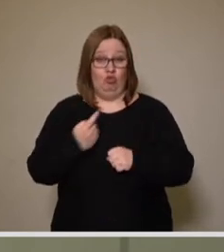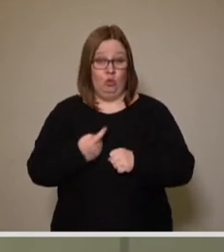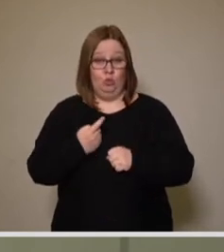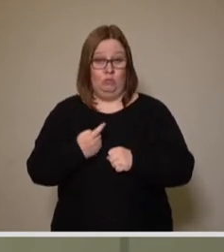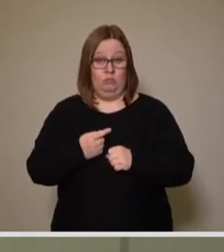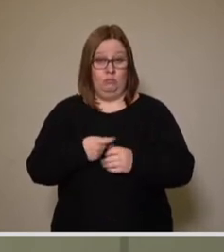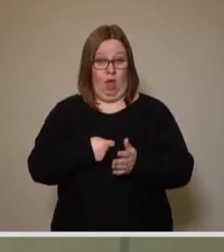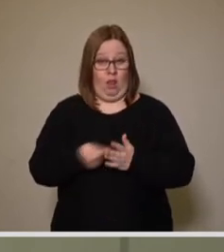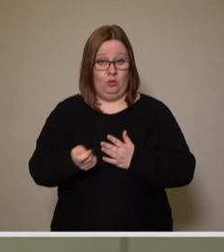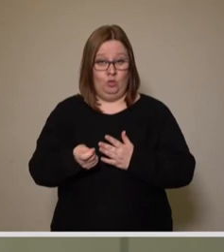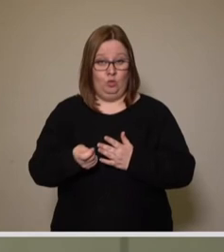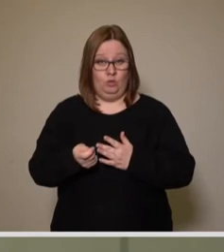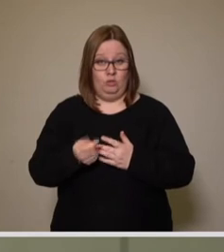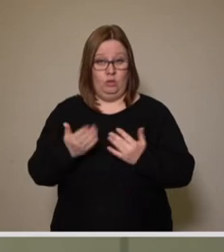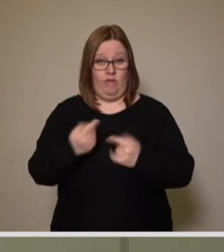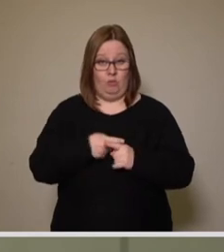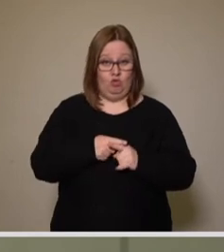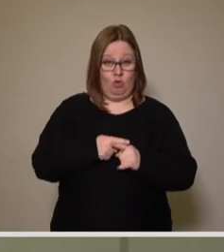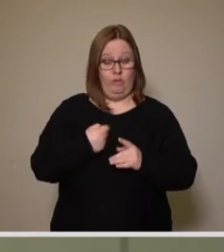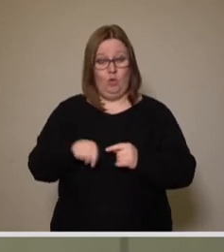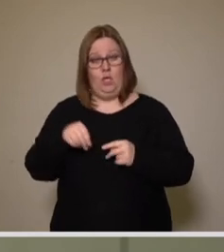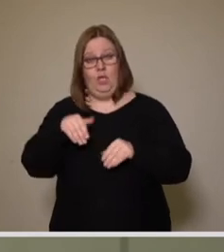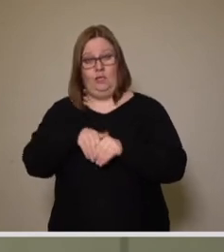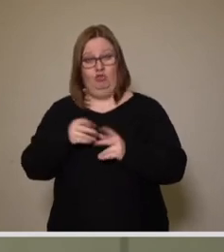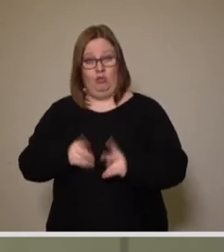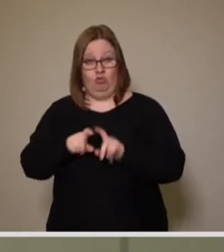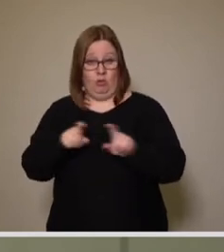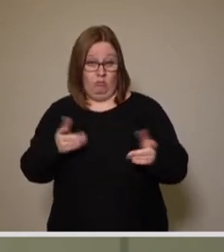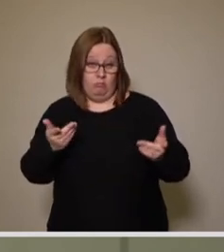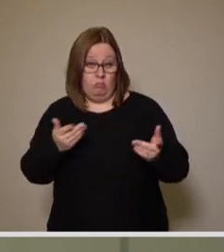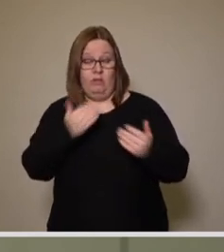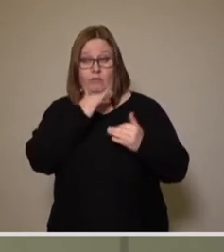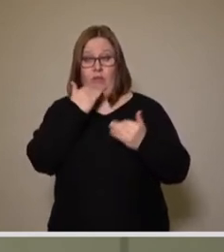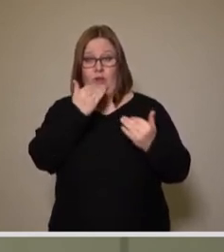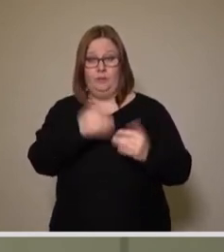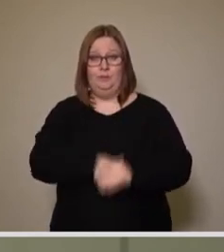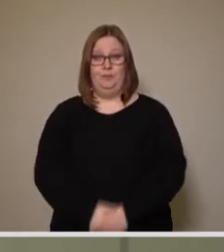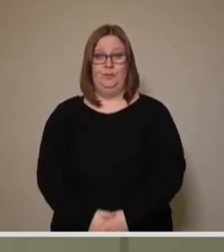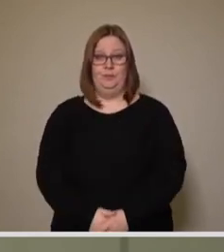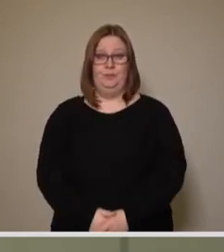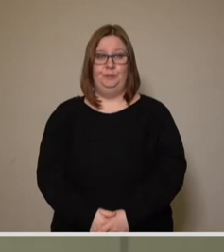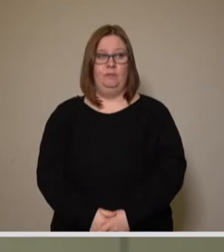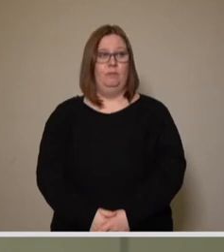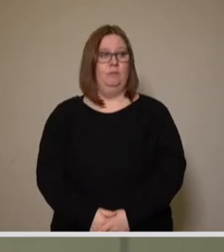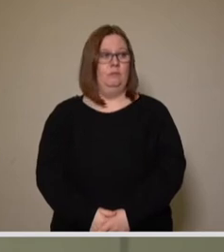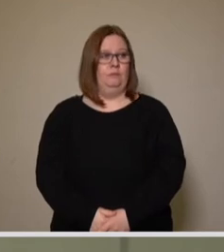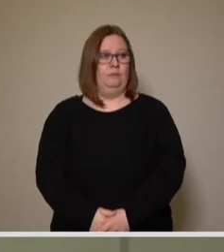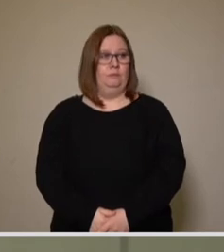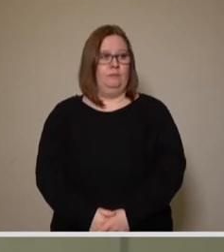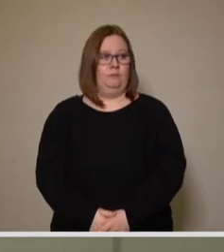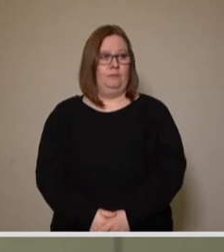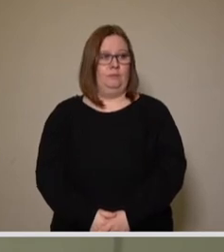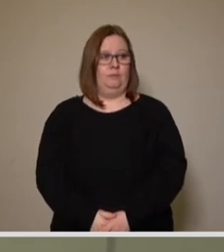Gewerbesteuer gegenüber den innerstädtischen Unternehmen? Vielen Dank. Vielen Dank. Die Beantwortung der Frage